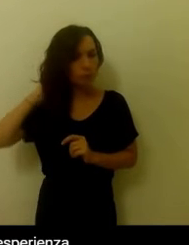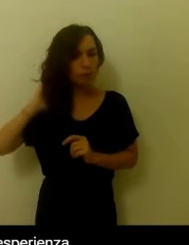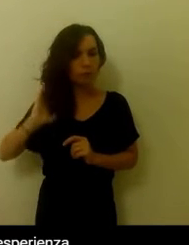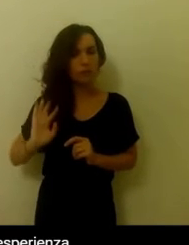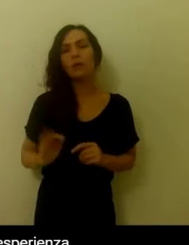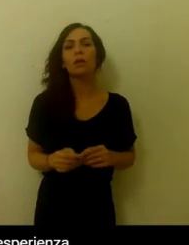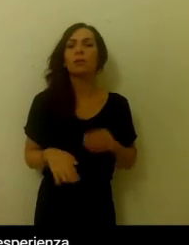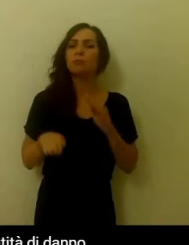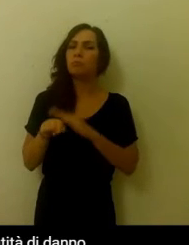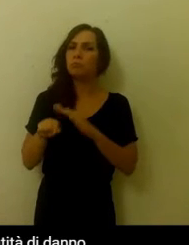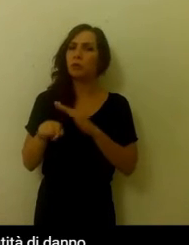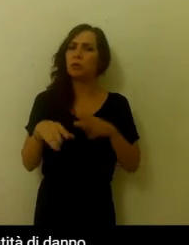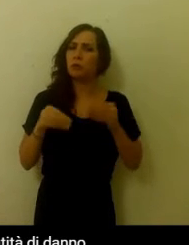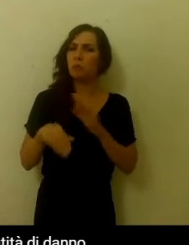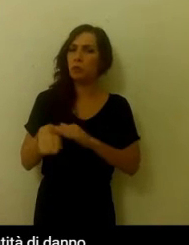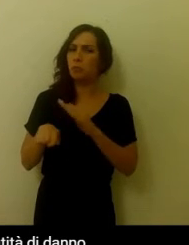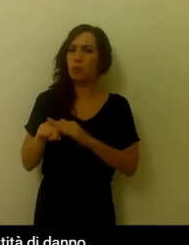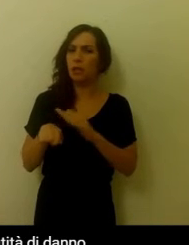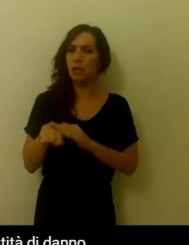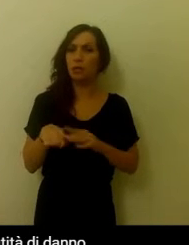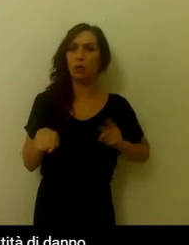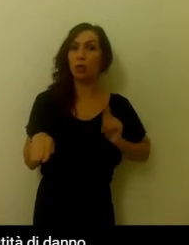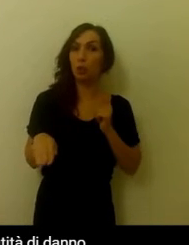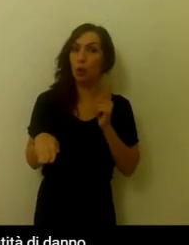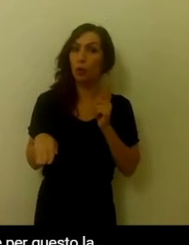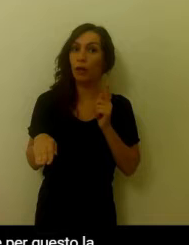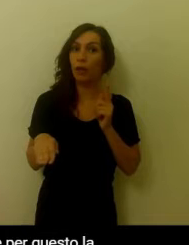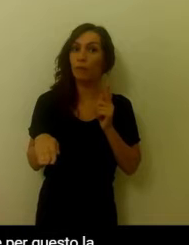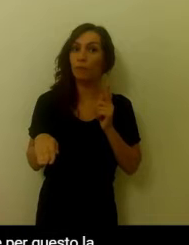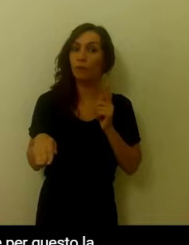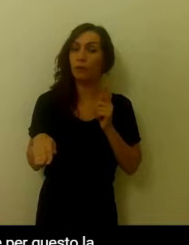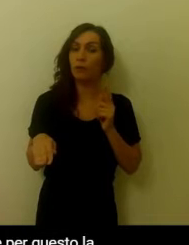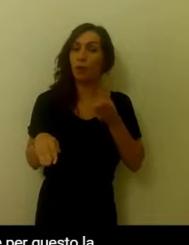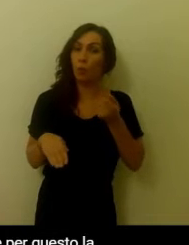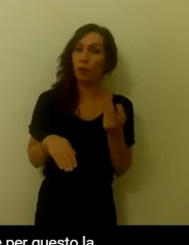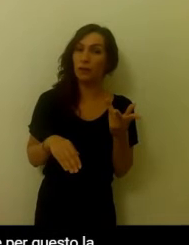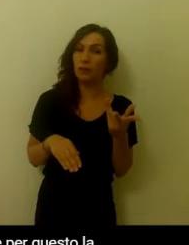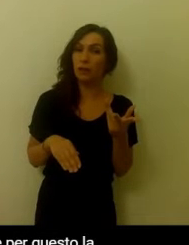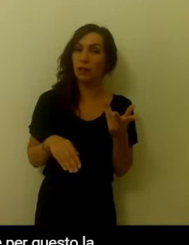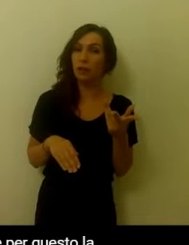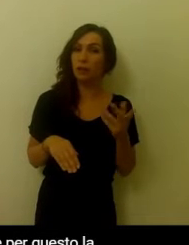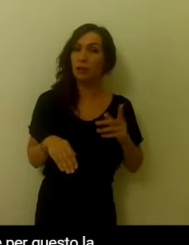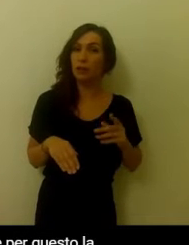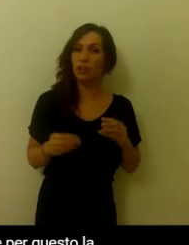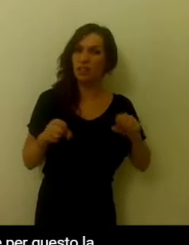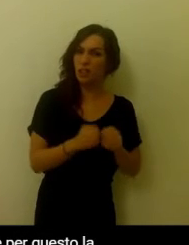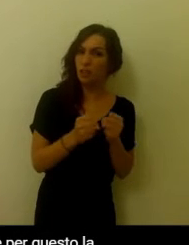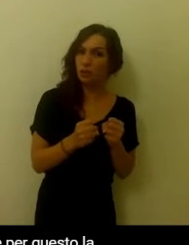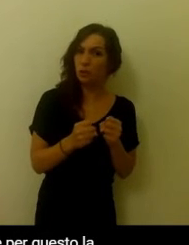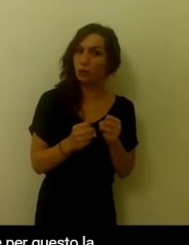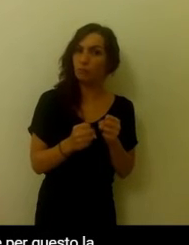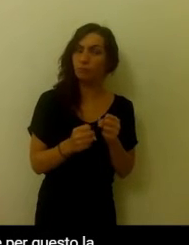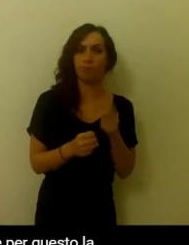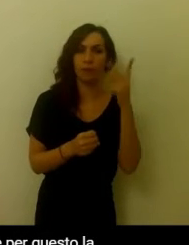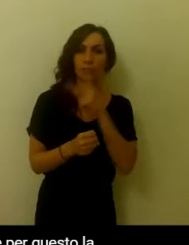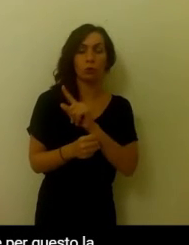'esperienza, che l'esperienza della quantità di dolore non è legata alla quantità di danno, ma la quantità di presunto pericolo di danno,